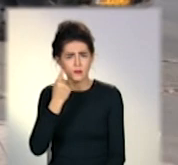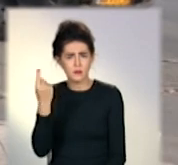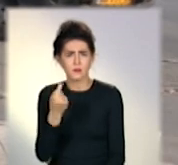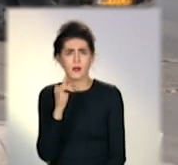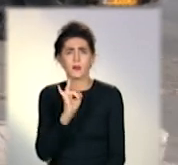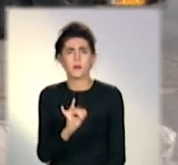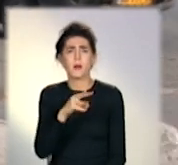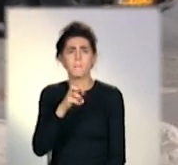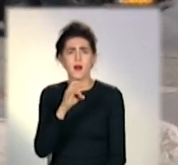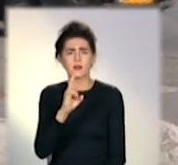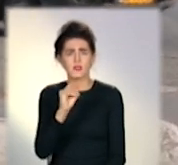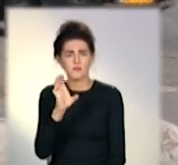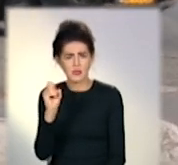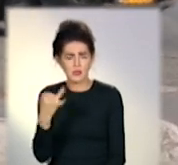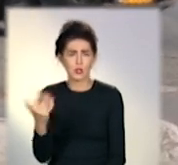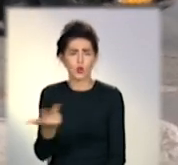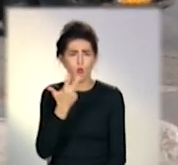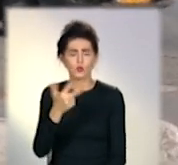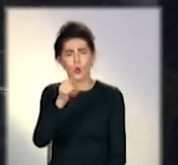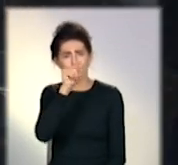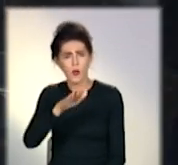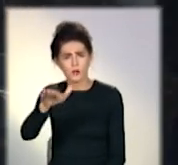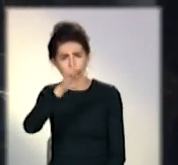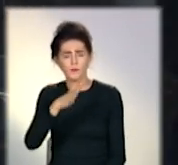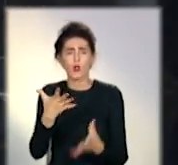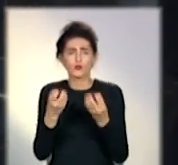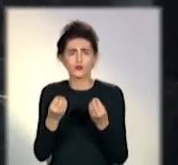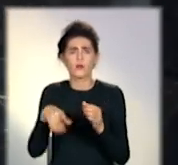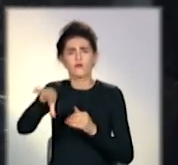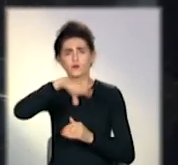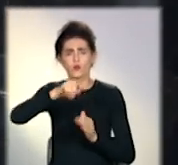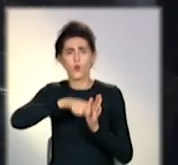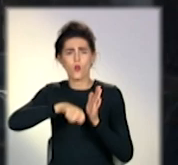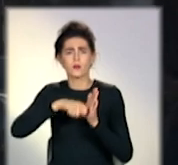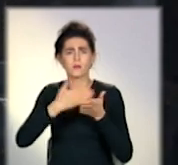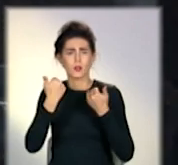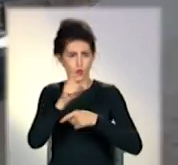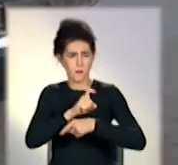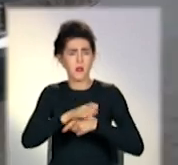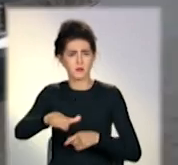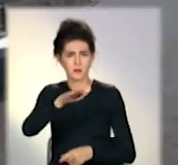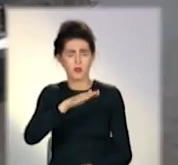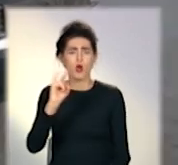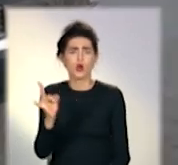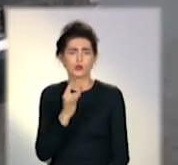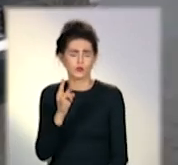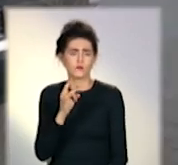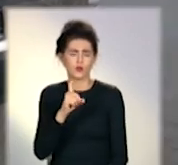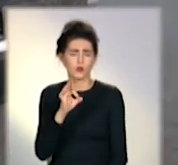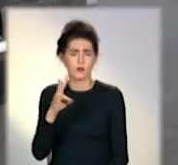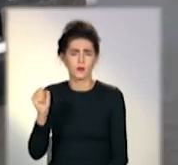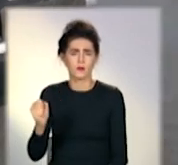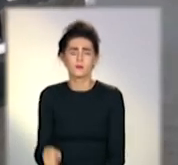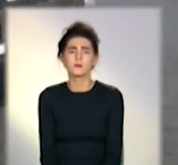Марківські і Троїцькі райони Луганщини. Інша частина підконтрольного Донбасу в помаранчевому кольорі.